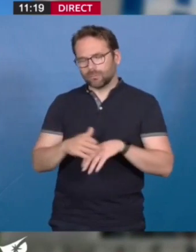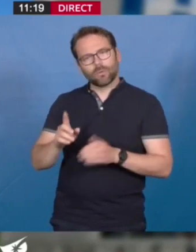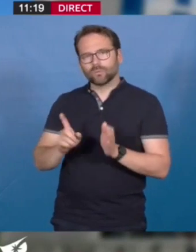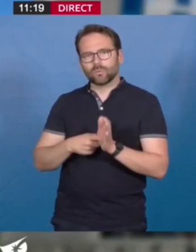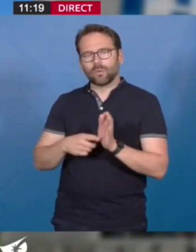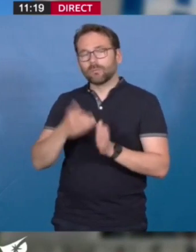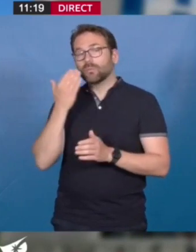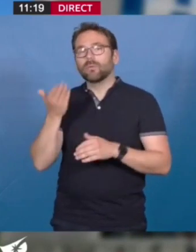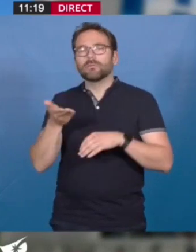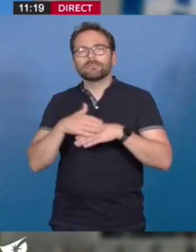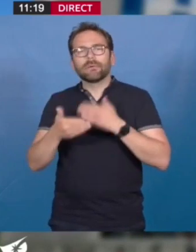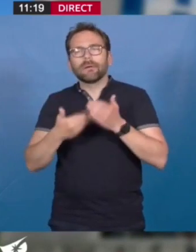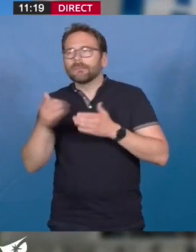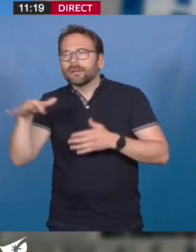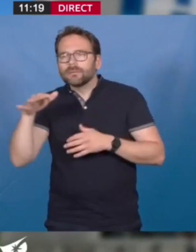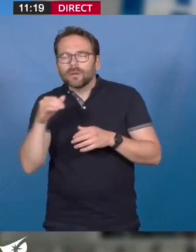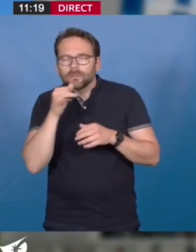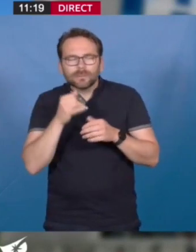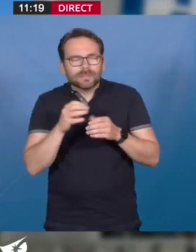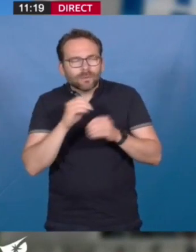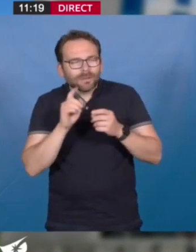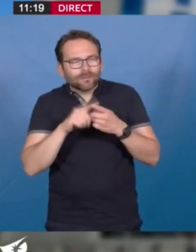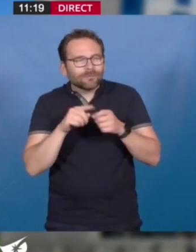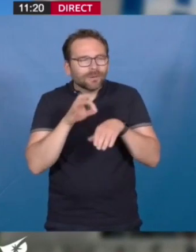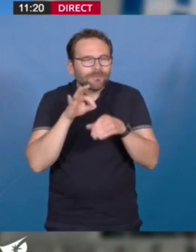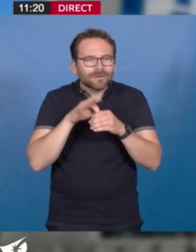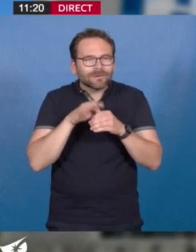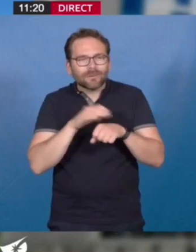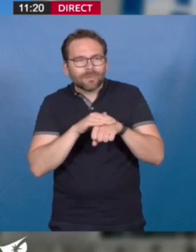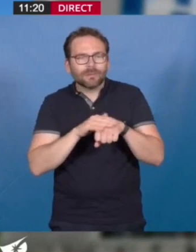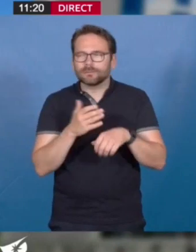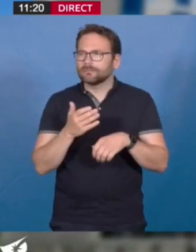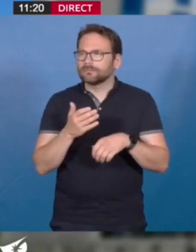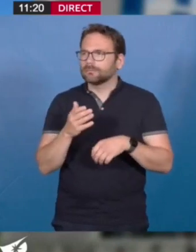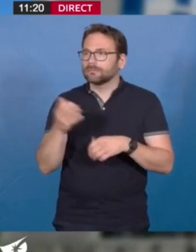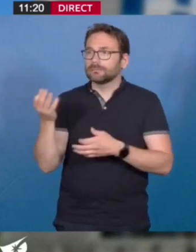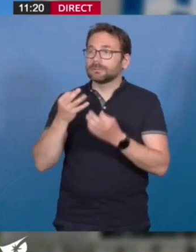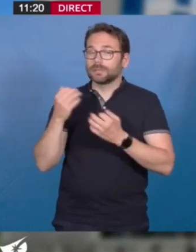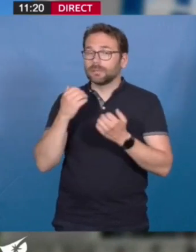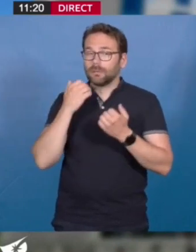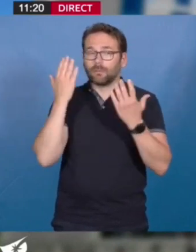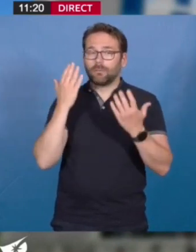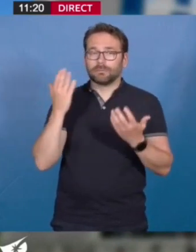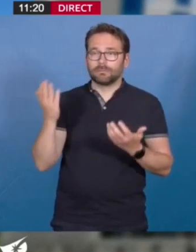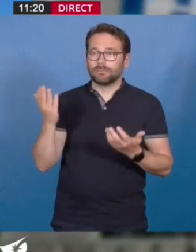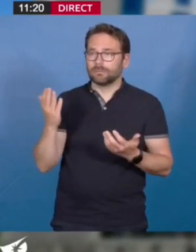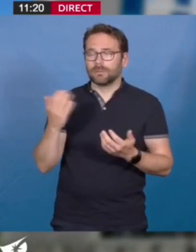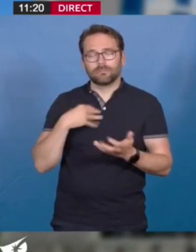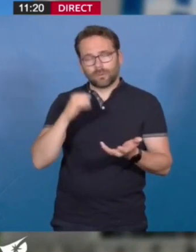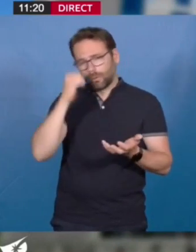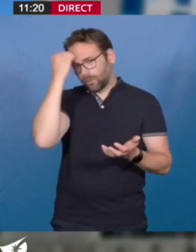petites opérations en prévision des prochaines élections. J'ai honte de ce que j'ai entendu et je le regrette profondément.